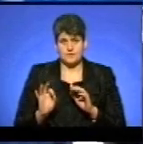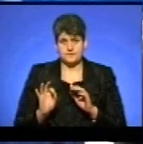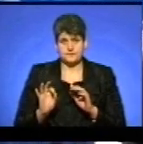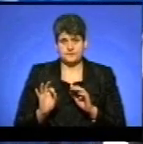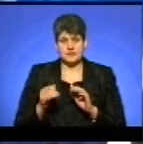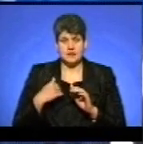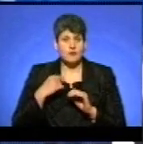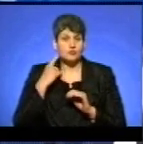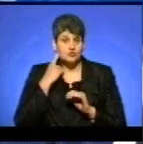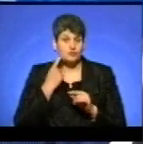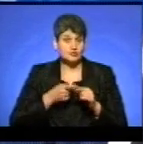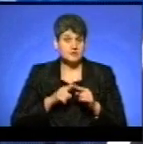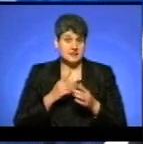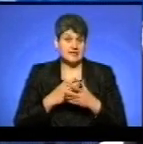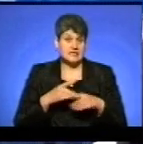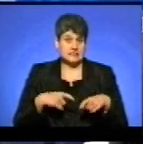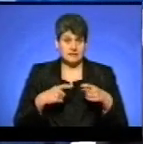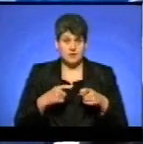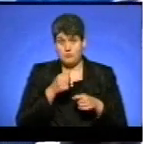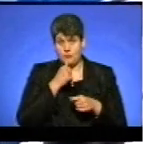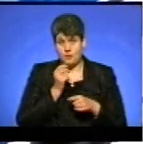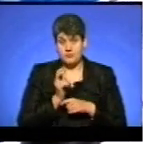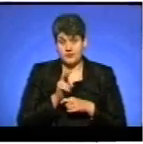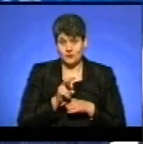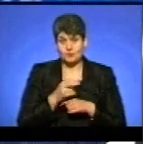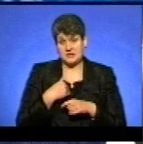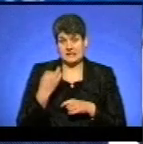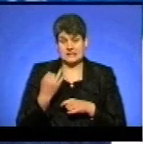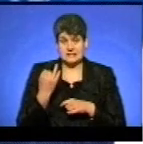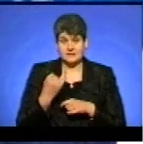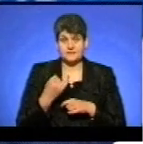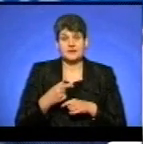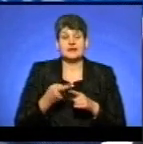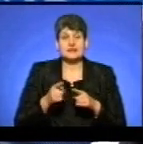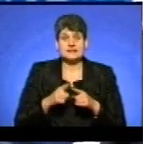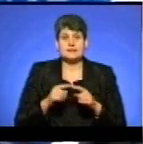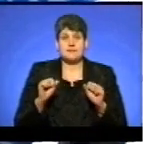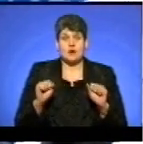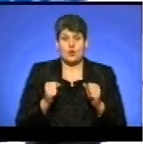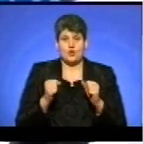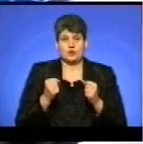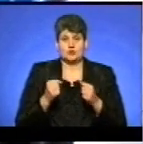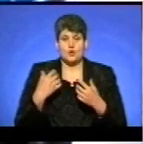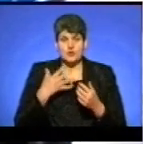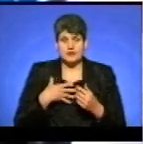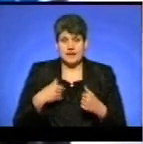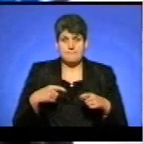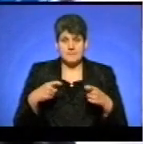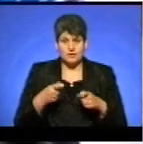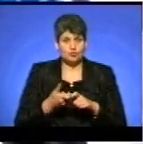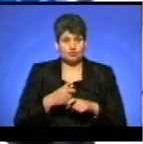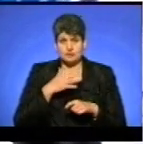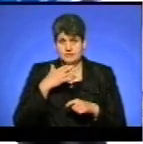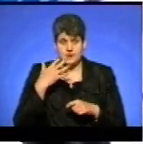Я почув, що я такий забіг. Думаю, підійду, проберусь, просто мені цікаво. Для свого роду переохолодження організму. Я, наприклад, бігаю дуже